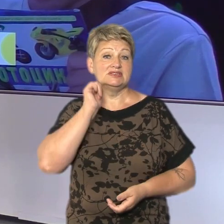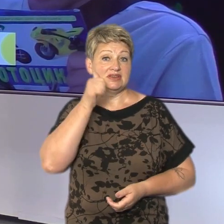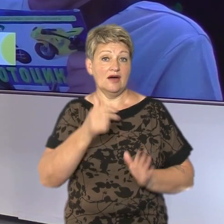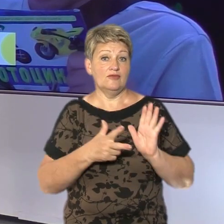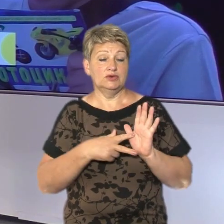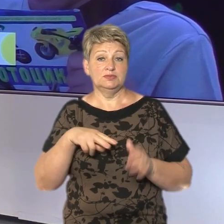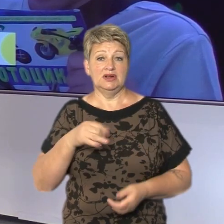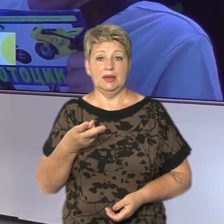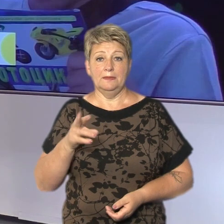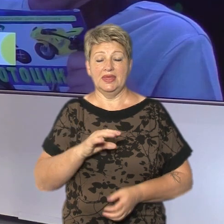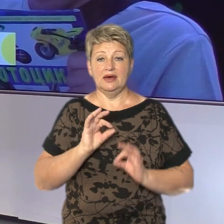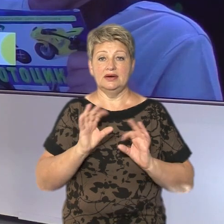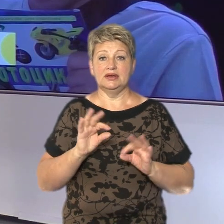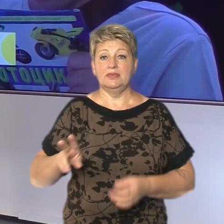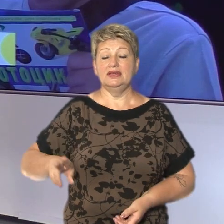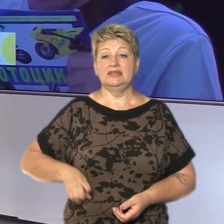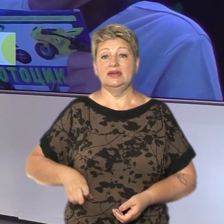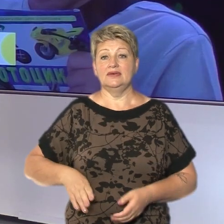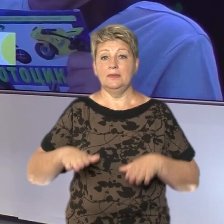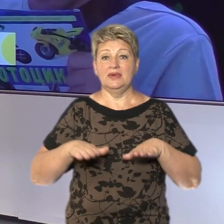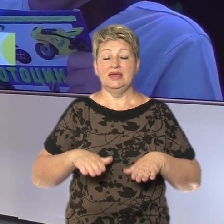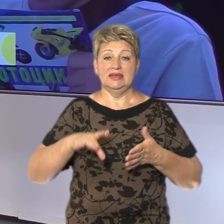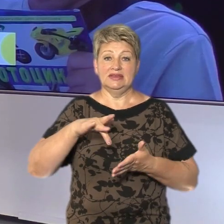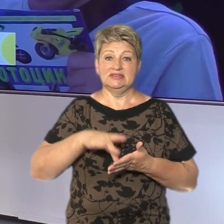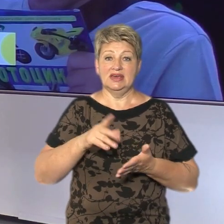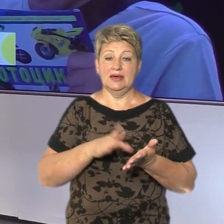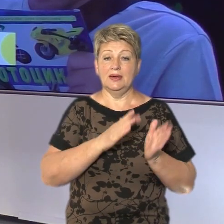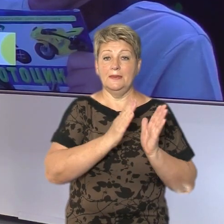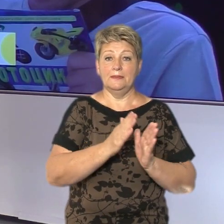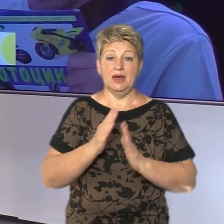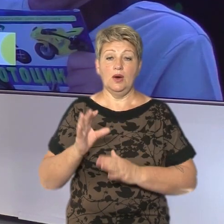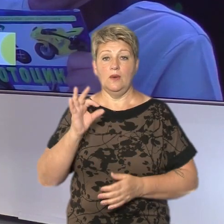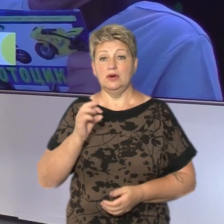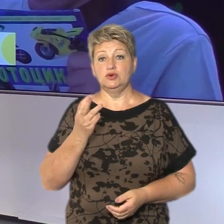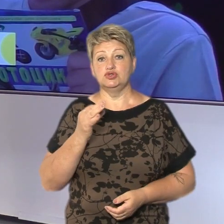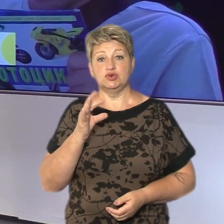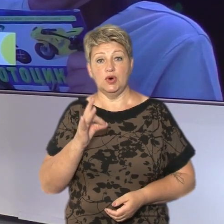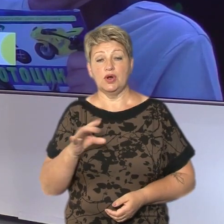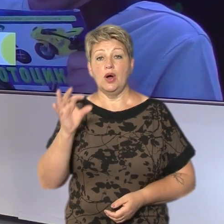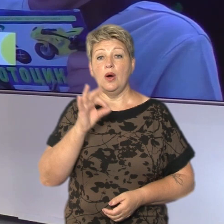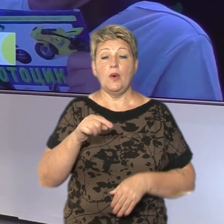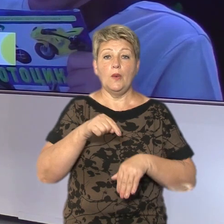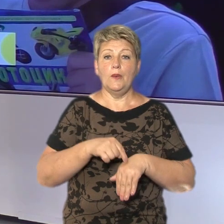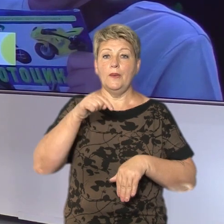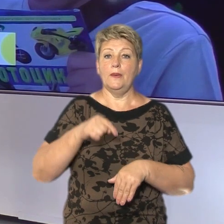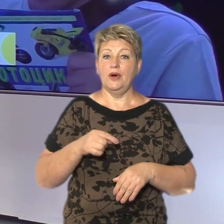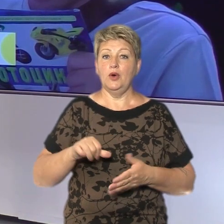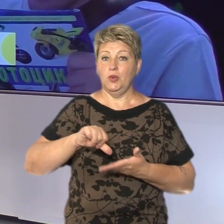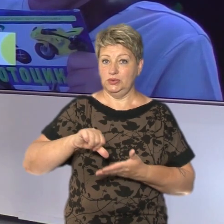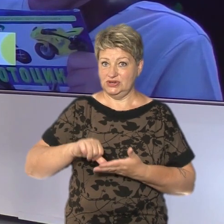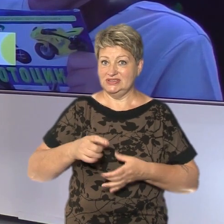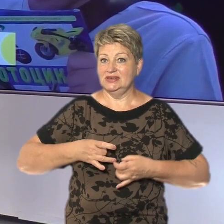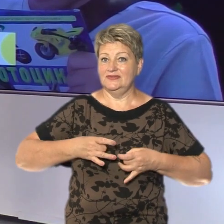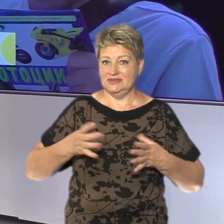липня. Про це розповіла Суспільному директорка міської централізованої бібліотечної системи Олена Шор. Про враження учасників свята далі у